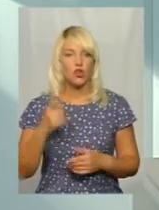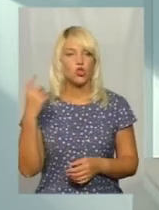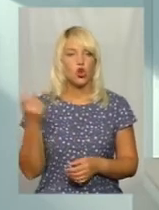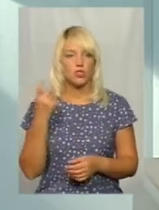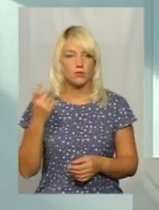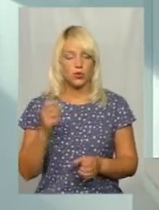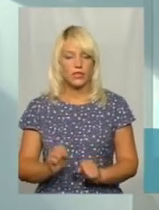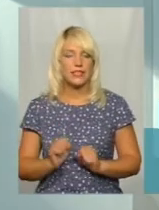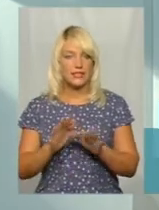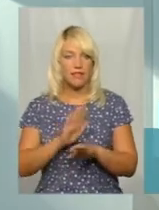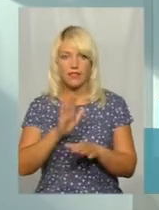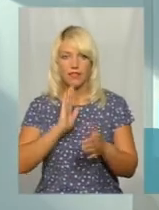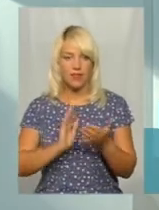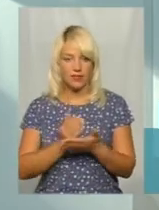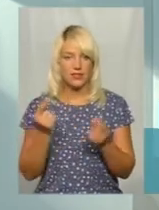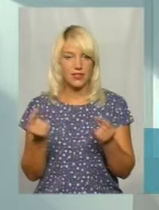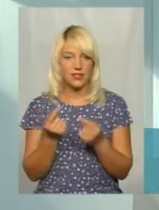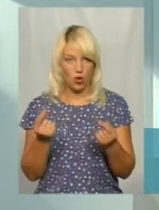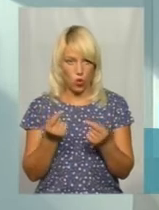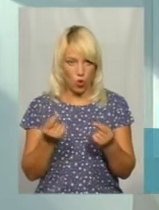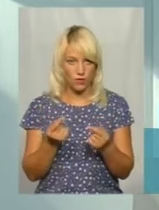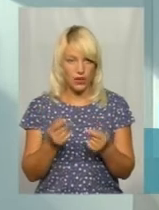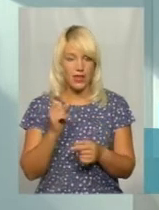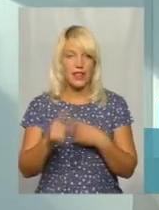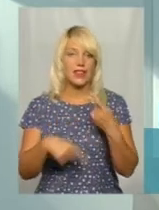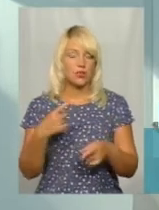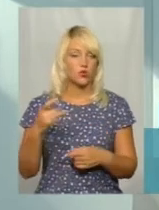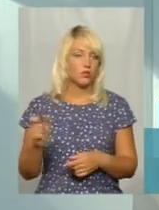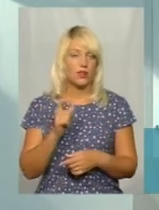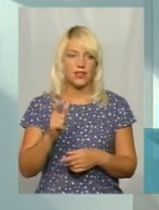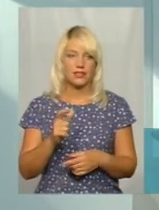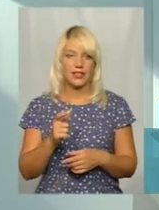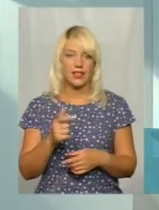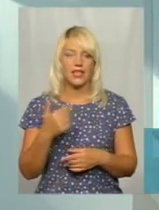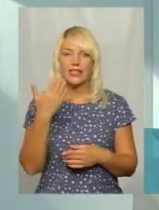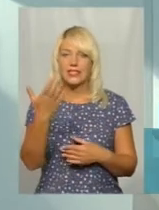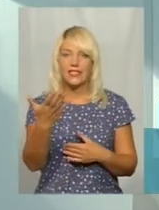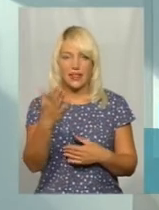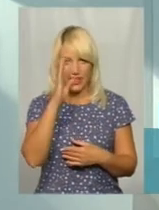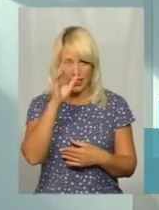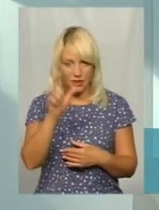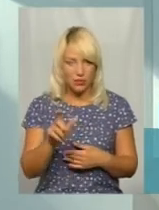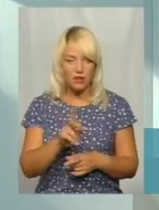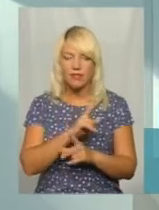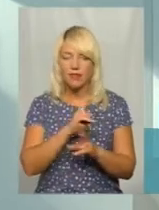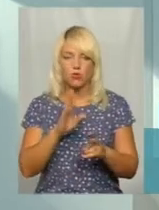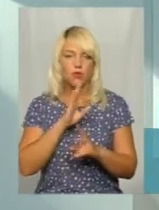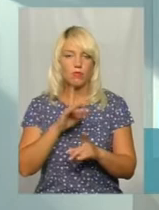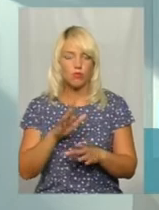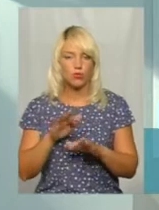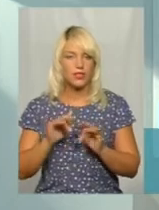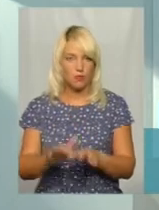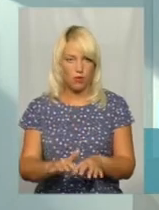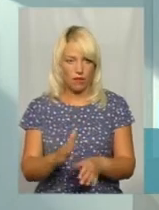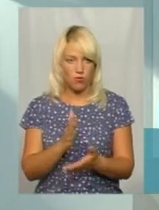здав неякісне зерно, наступний раз з ним ніхто не буде мати справу. Тому кожен